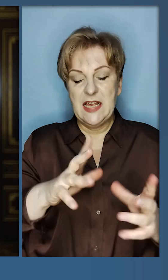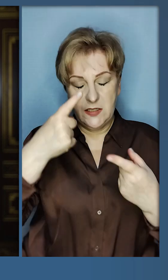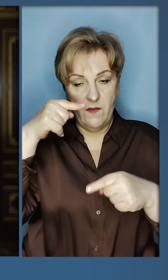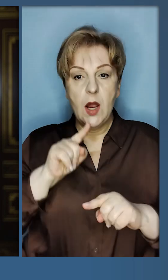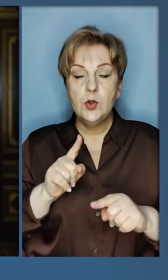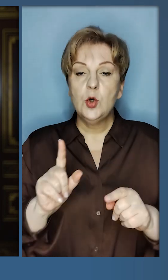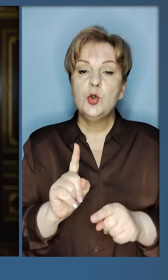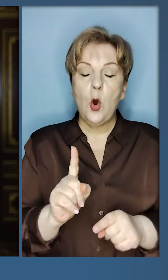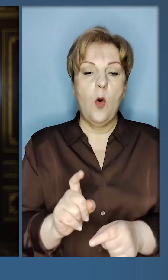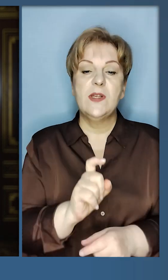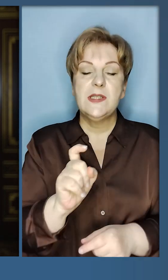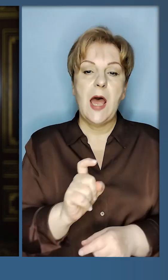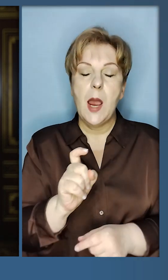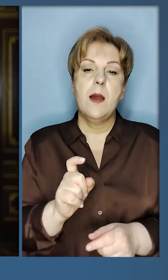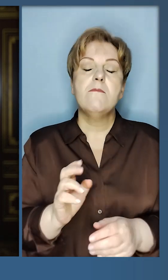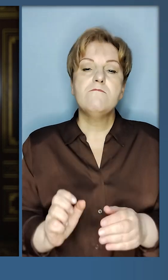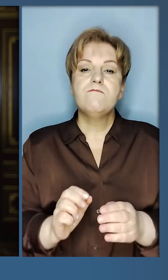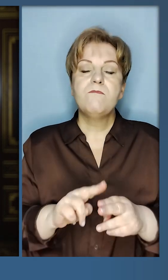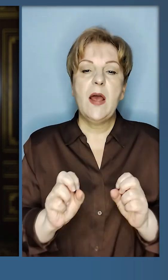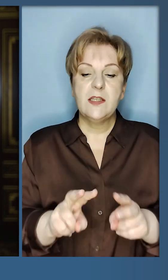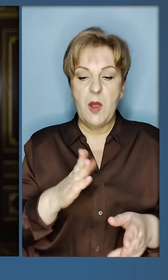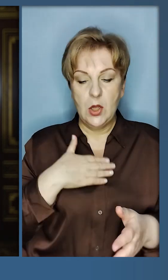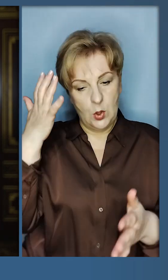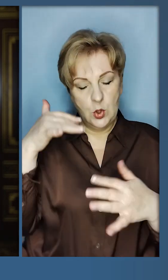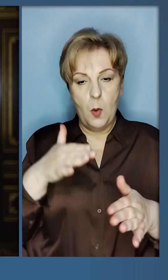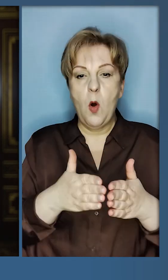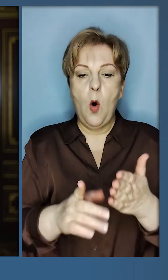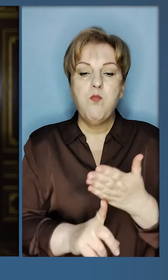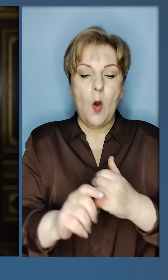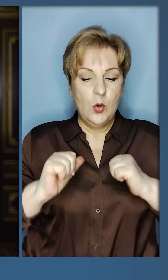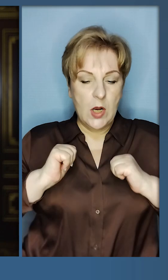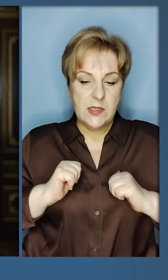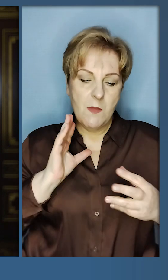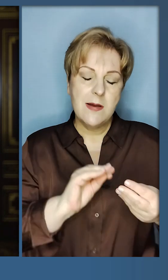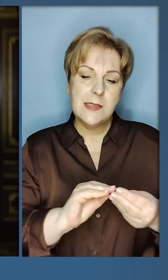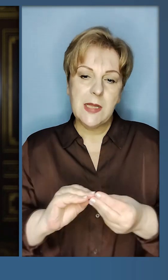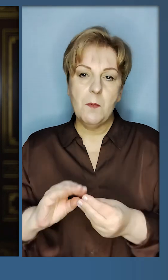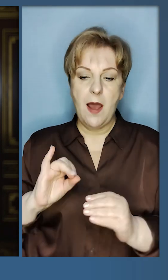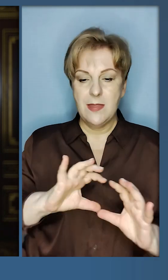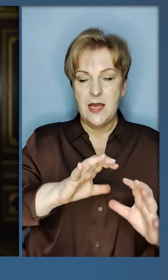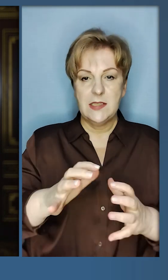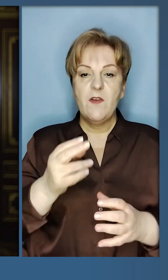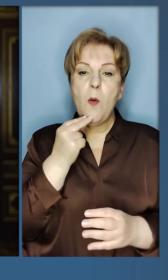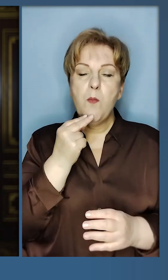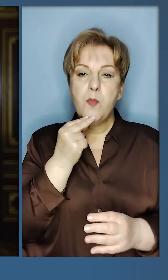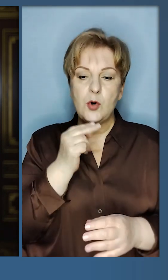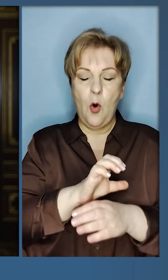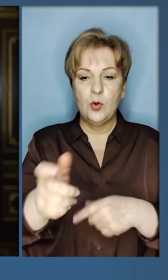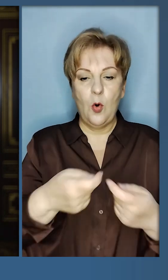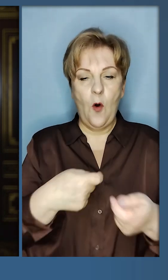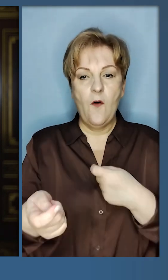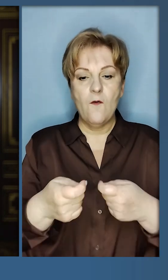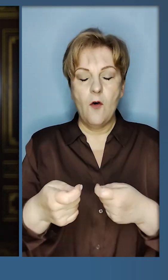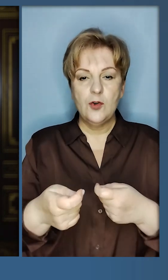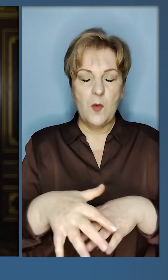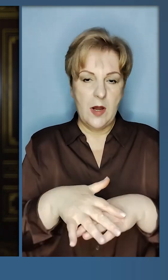знає, що з безпеки наших чорноморських портів починається спокій та стабільність на світовому продовольчому ринку.